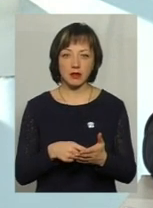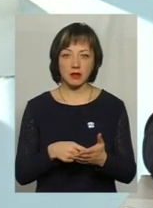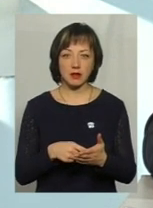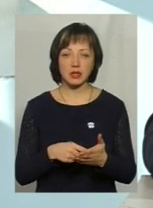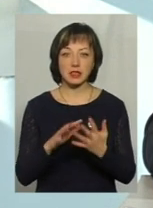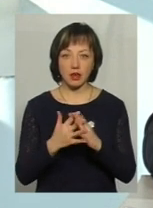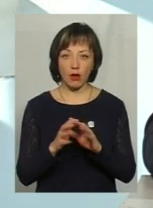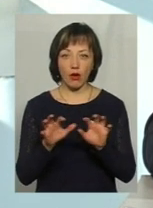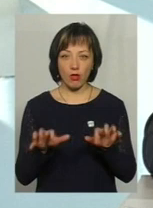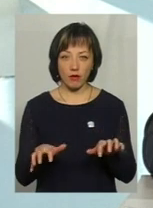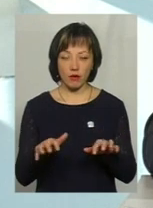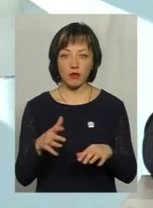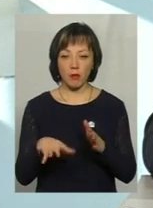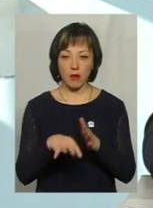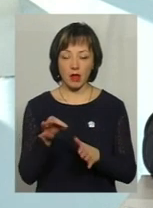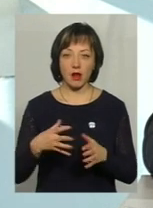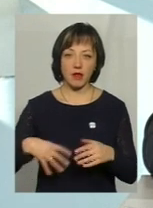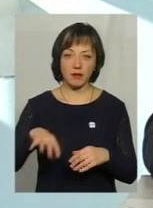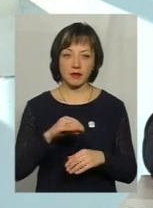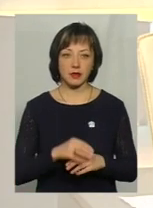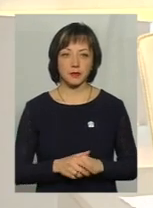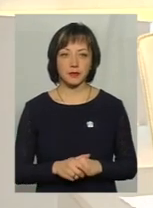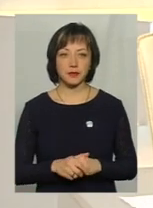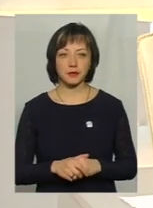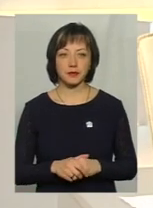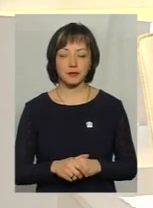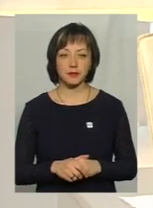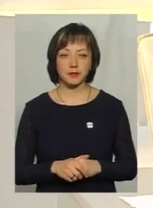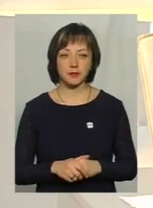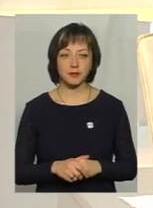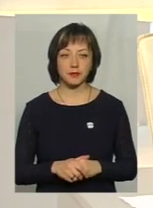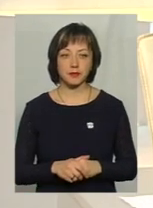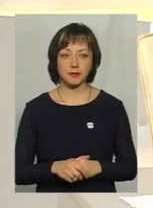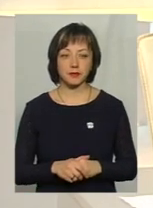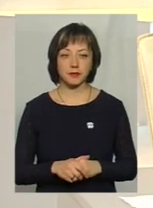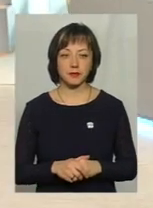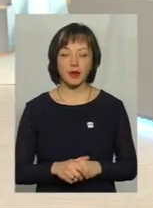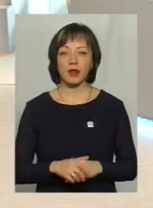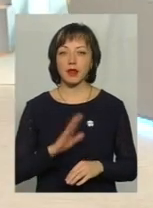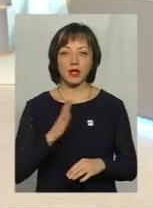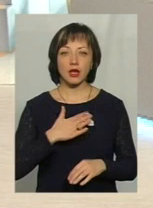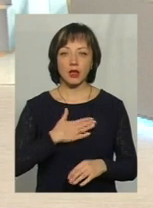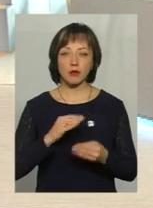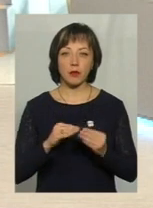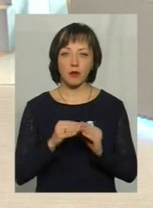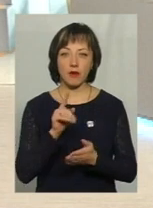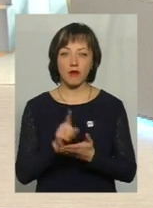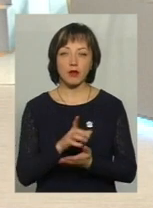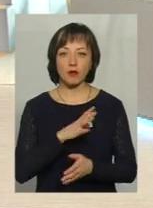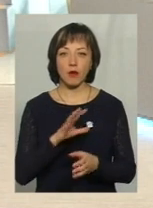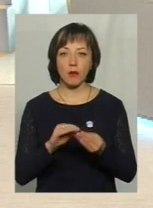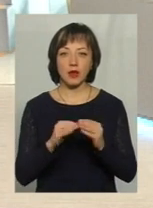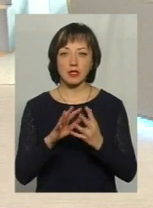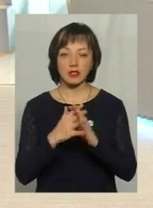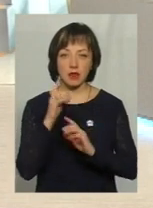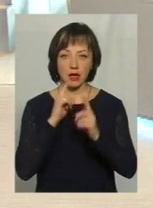голова, його ж ми одарали всі. Це не тільки ваші проблеми, повинні бути і проблеми головною сільських і раз.